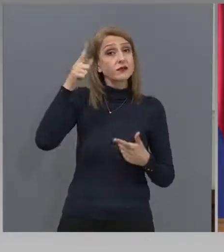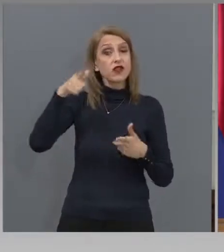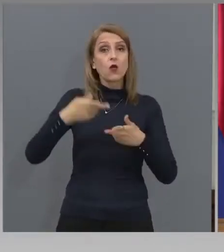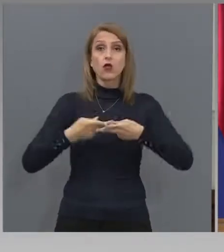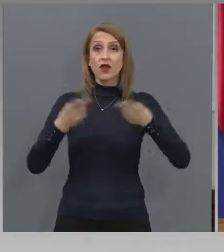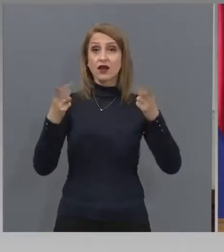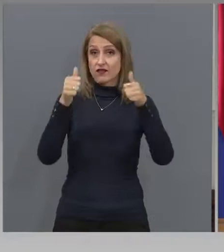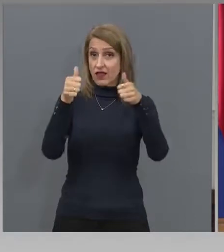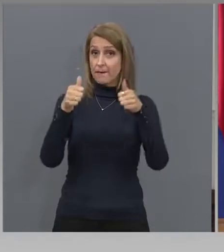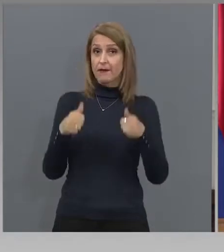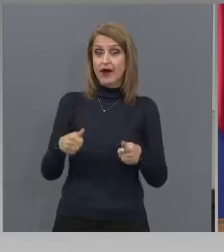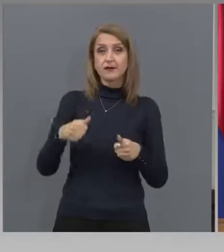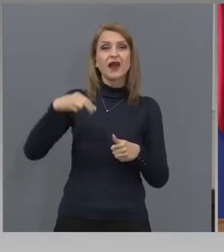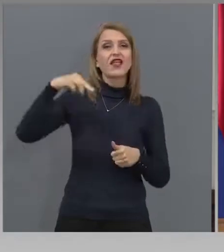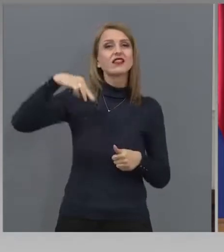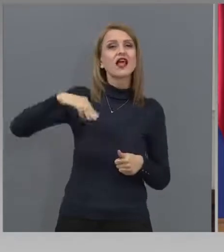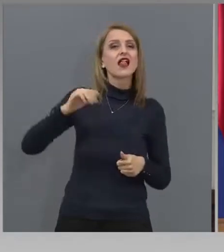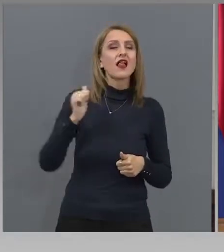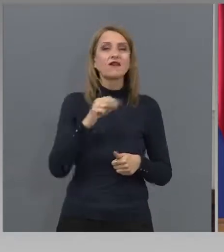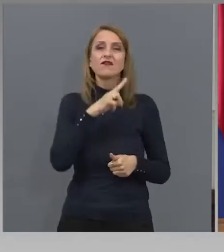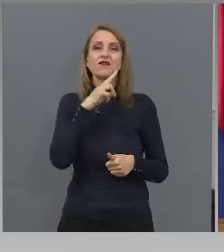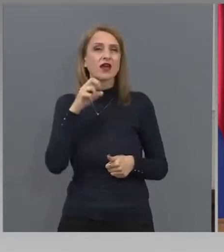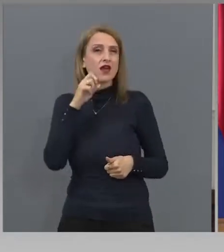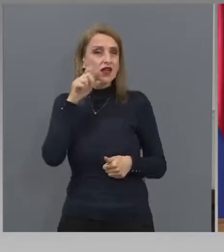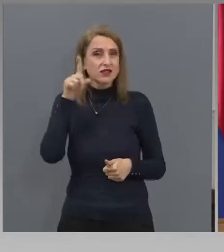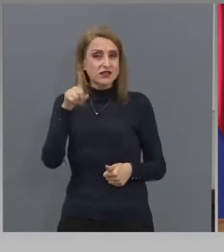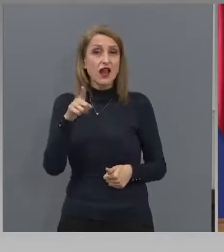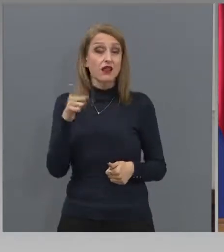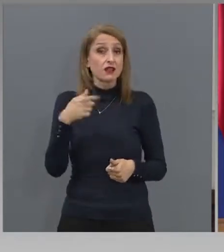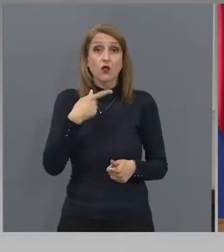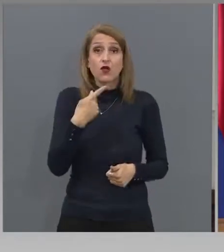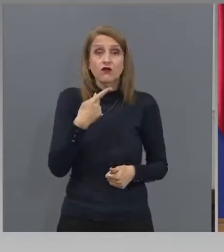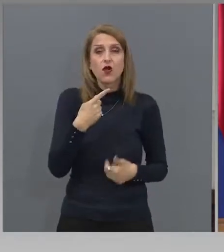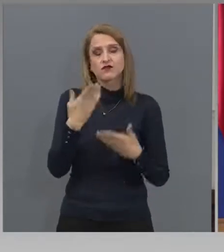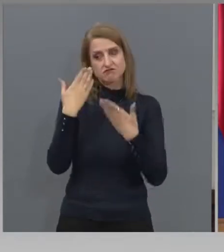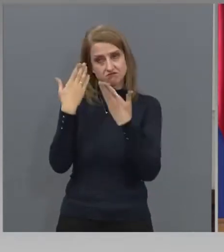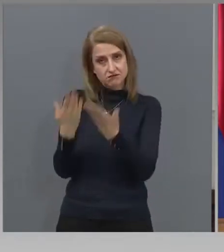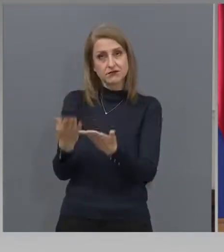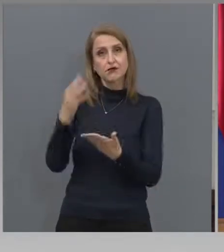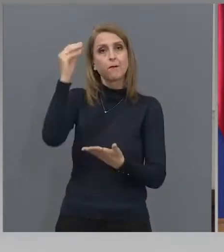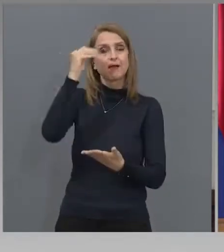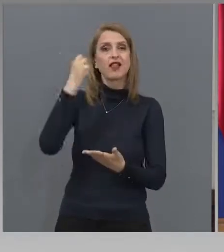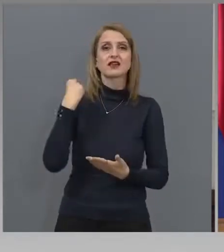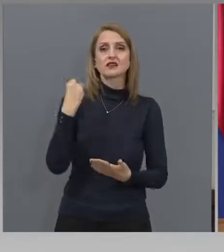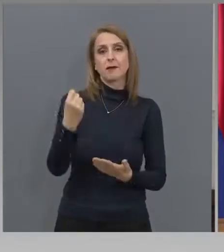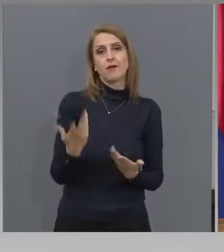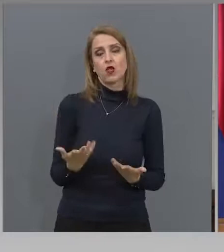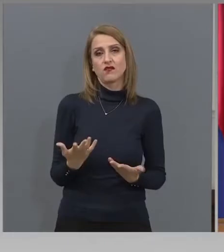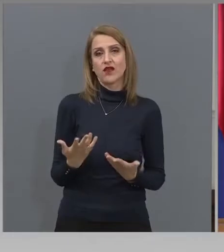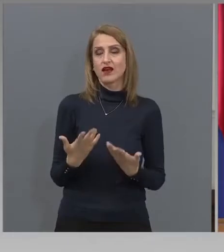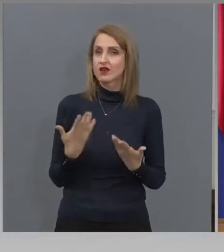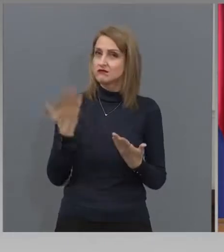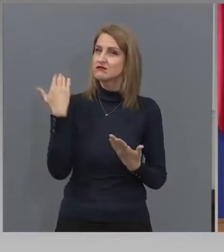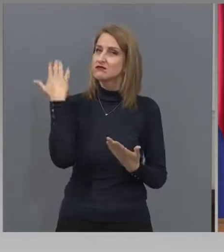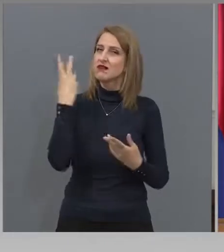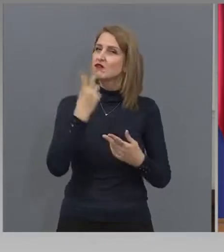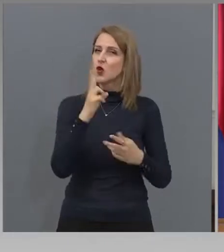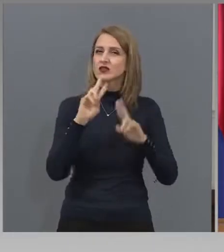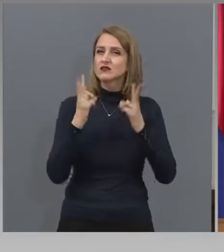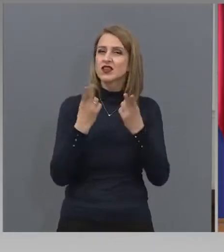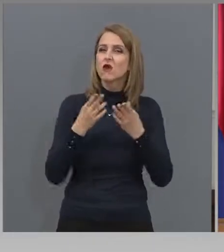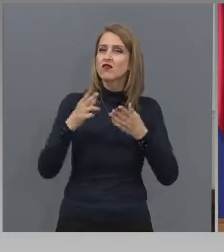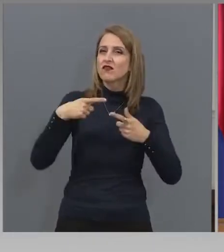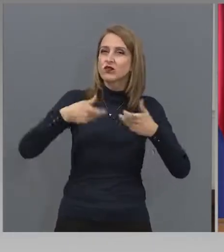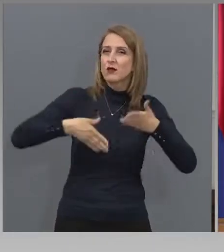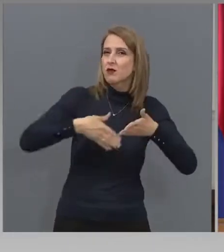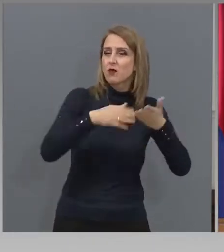в Телавив, в бибината няко изтъкнаха българския подвиг. Така че, нека си водят предизборната